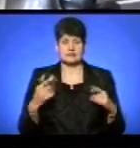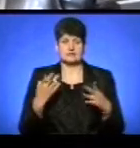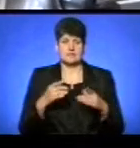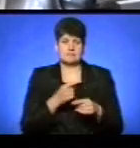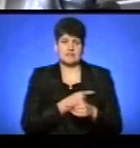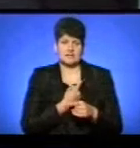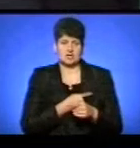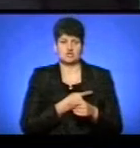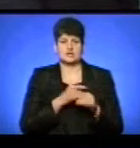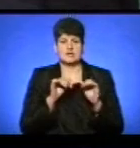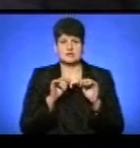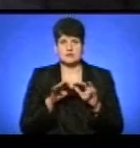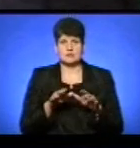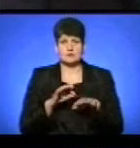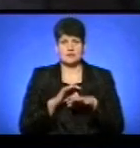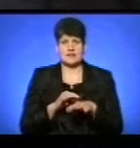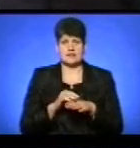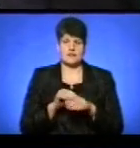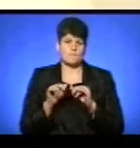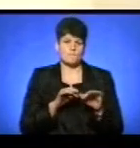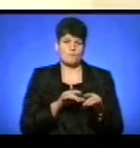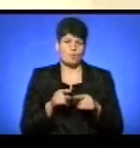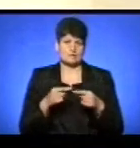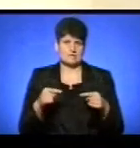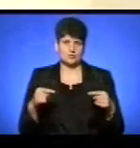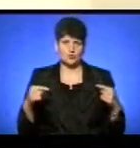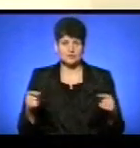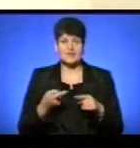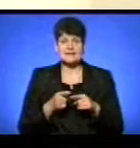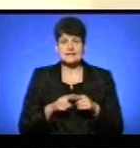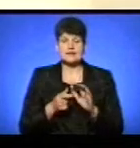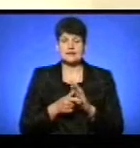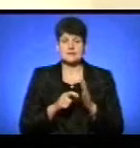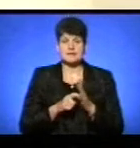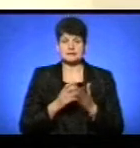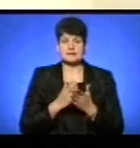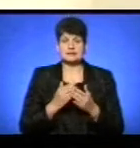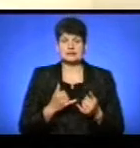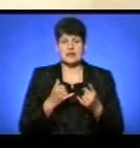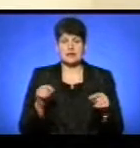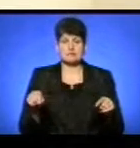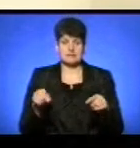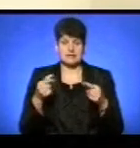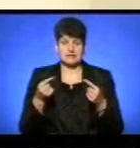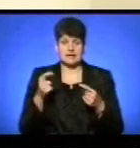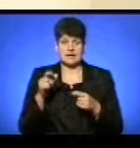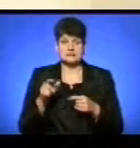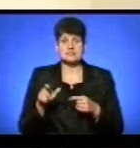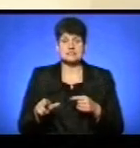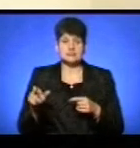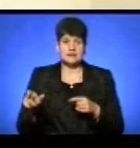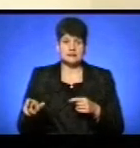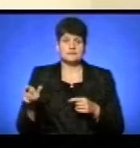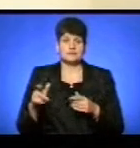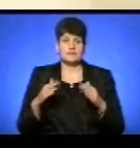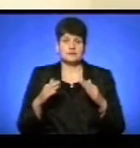проведення фізіотерапевтичних процедур. Це кабінет призначений для реабілітації підопічних. Найперше проєкту